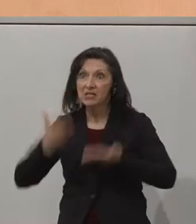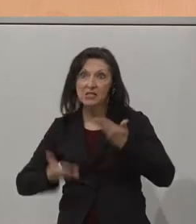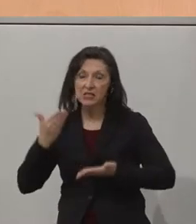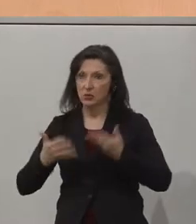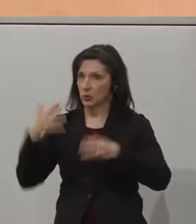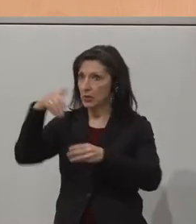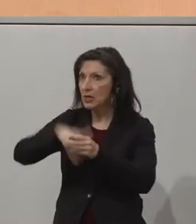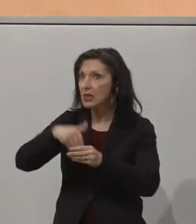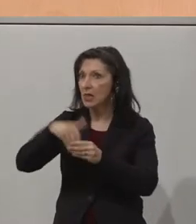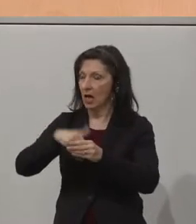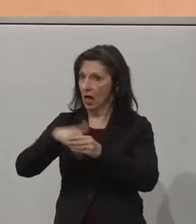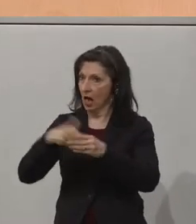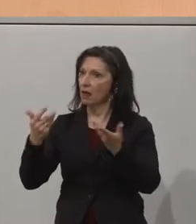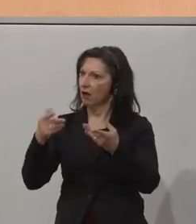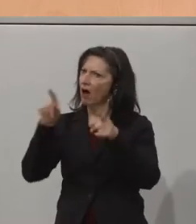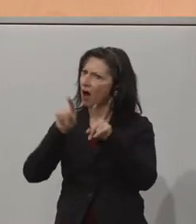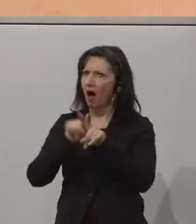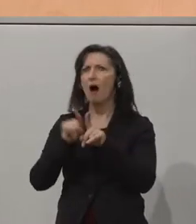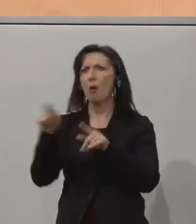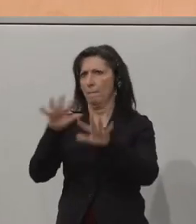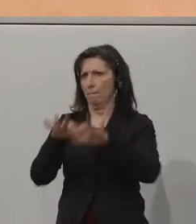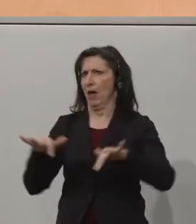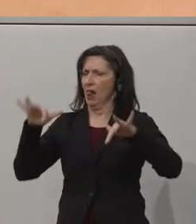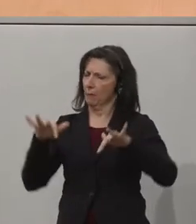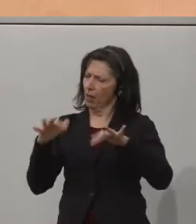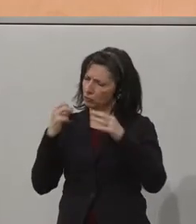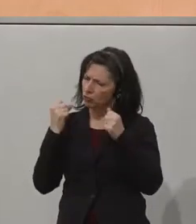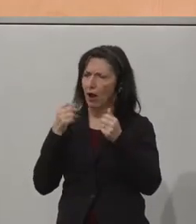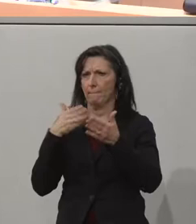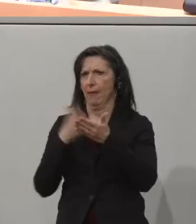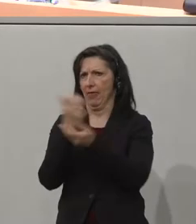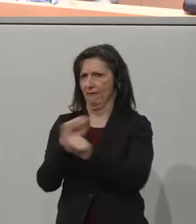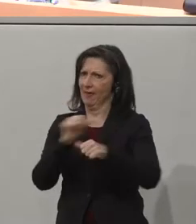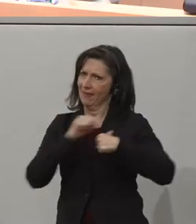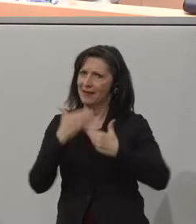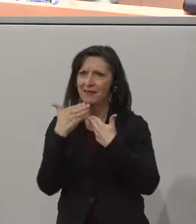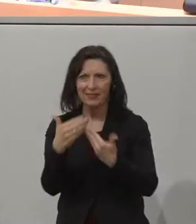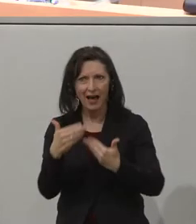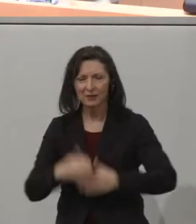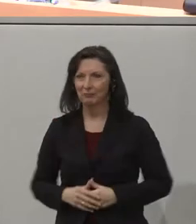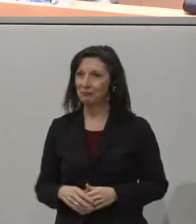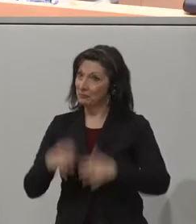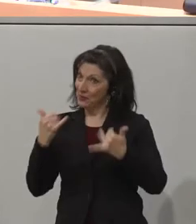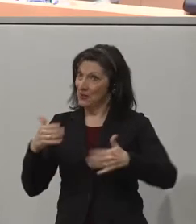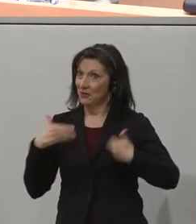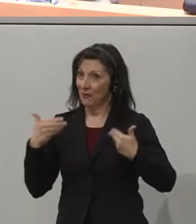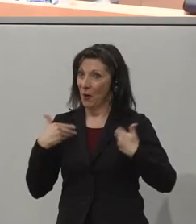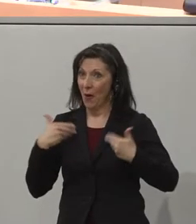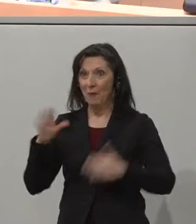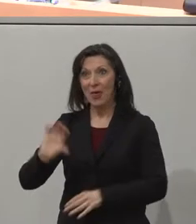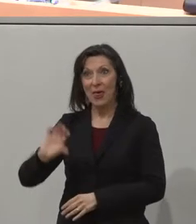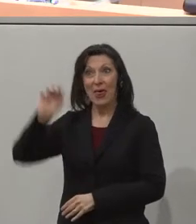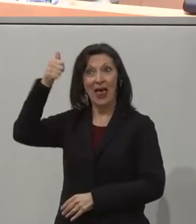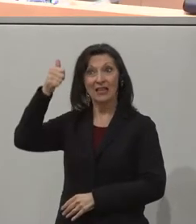Inhalte da auch ein starkes Zeichen setzt. Also herzlichen Dank auch dafür. Wir freuen uns jetzt auch auf die erste